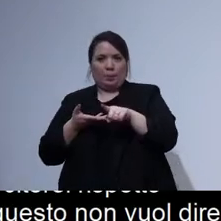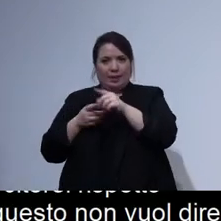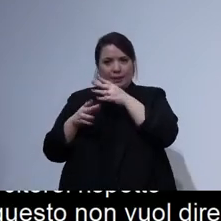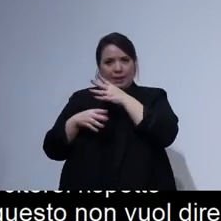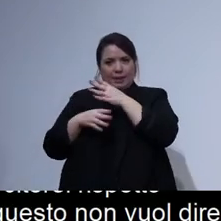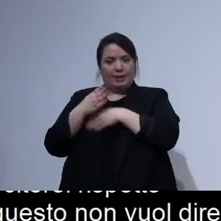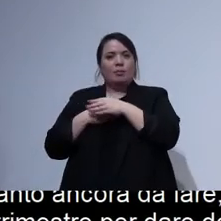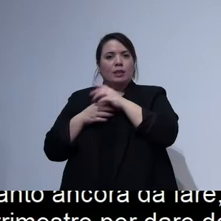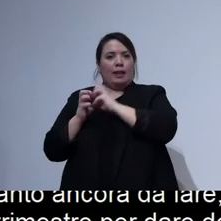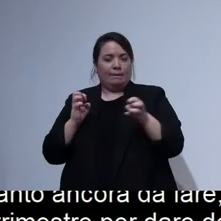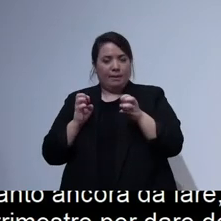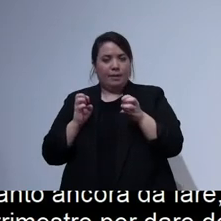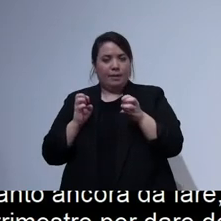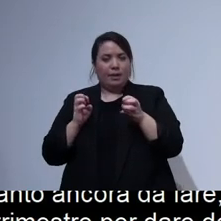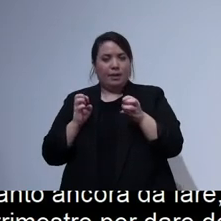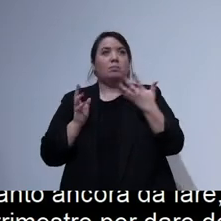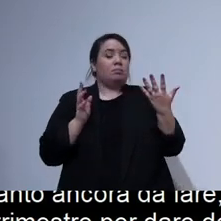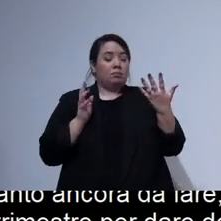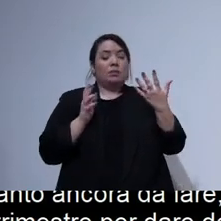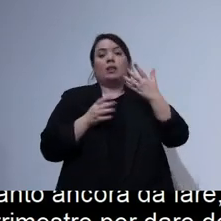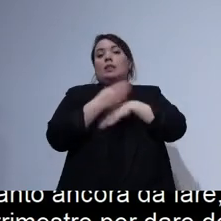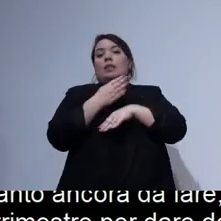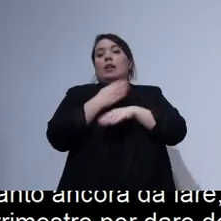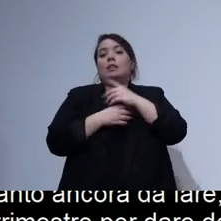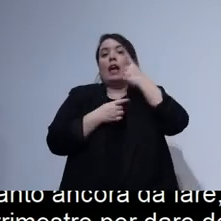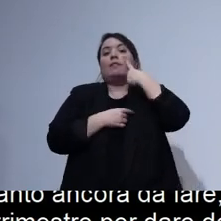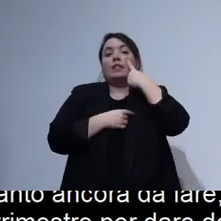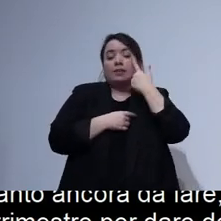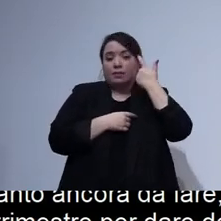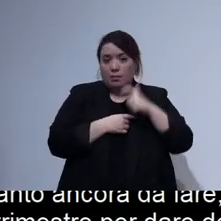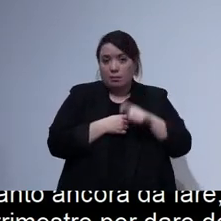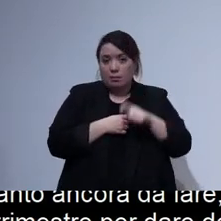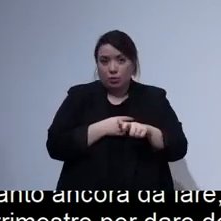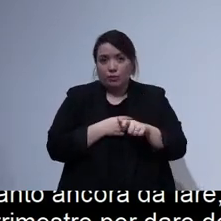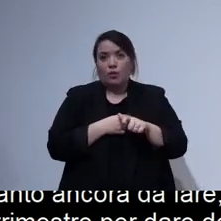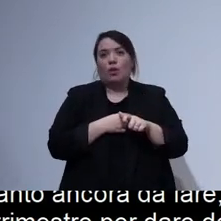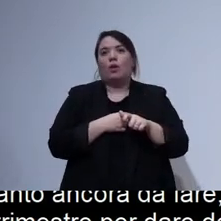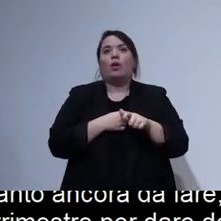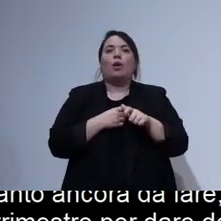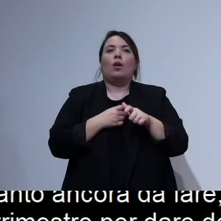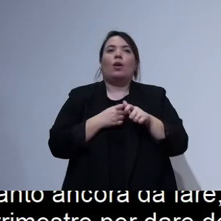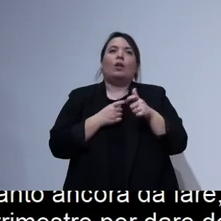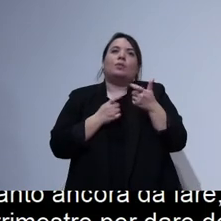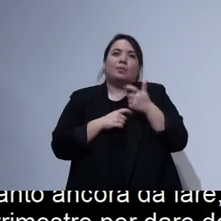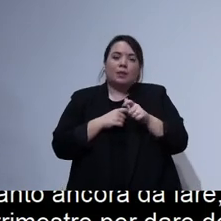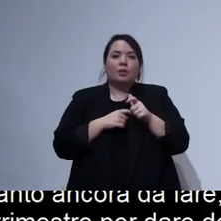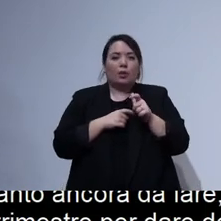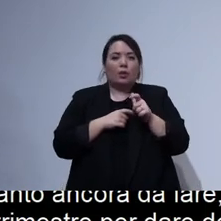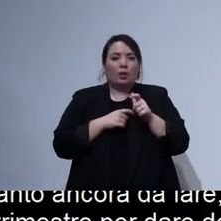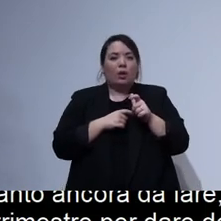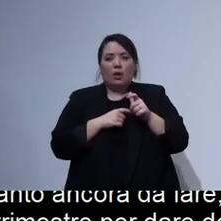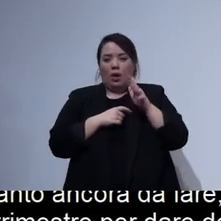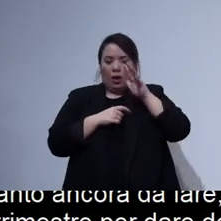sta particolarmente a cuore la disabilità visiva perché è quella che abbiamo capito un pochino più